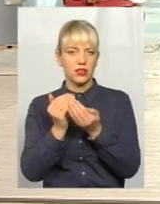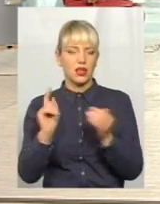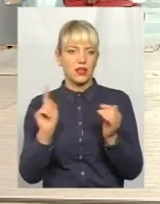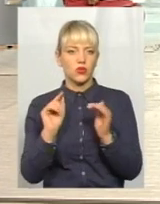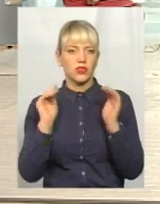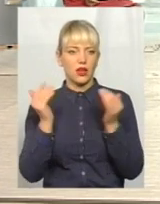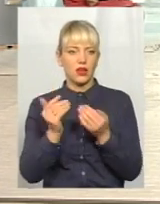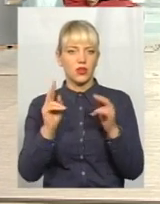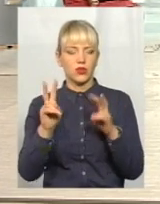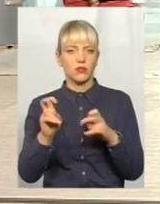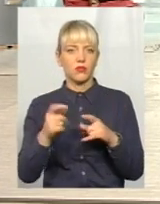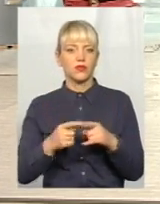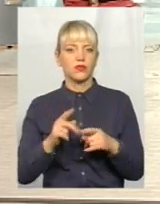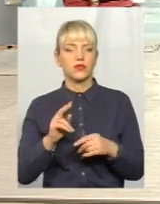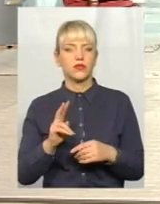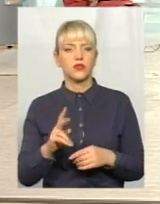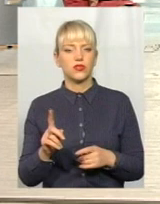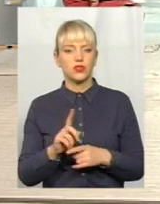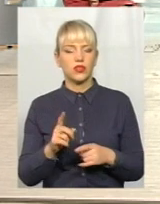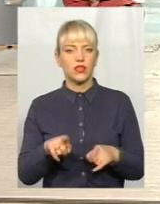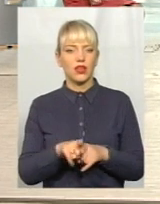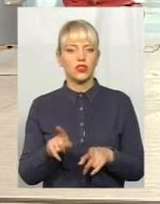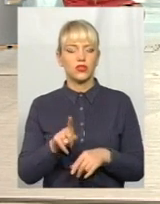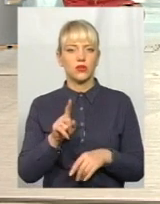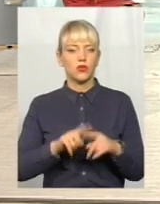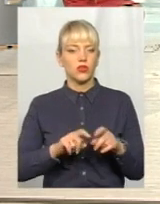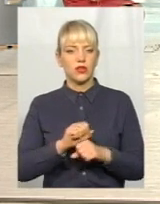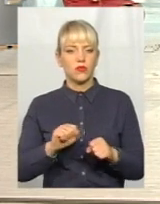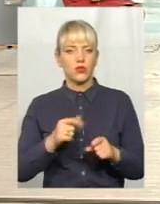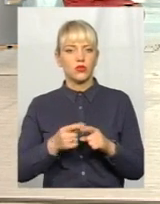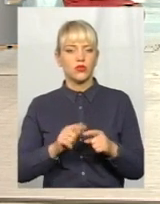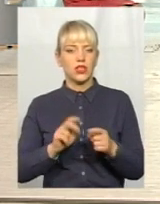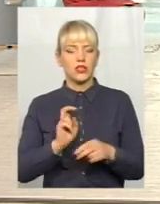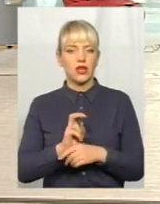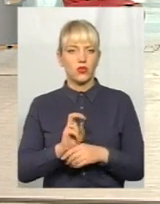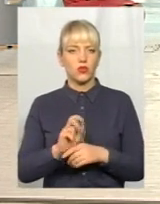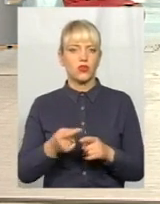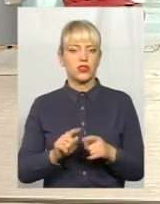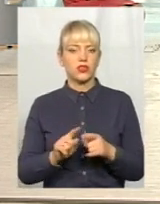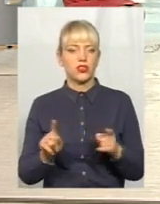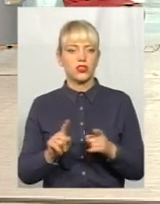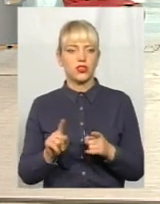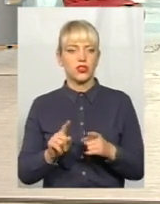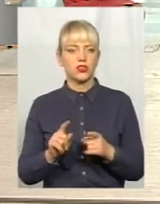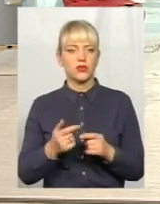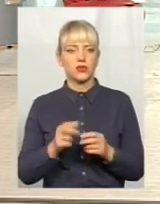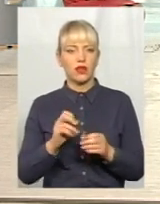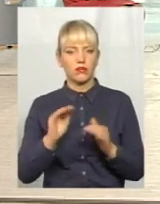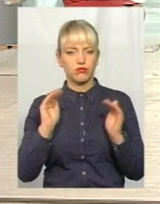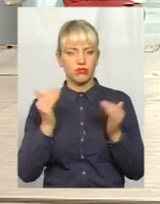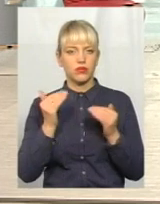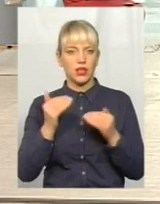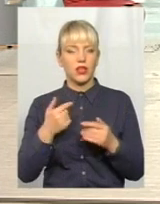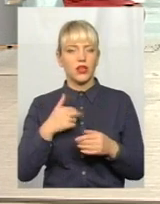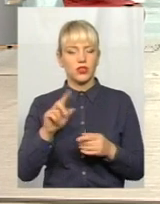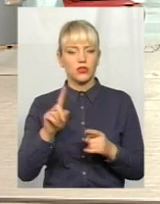закритого тіпу, якийсь такий, що тим родичам не можна туди доходити, якийсь потіпу, знаєте, таке, щоб